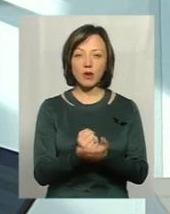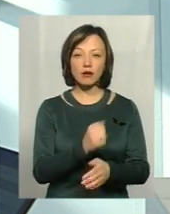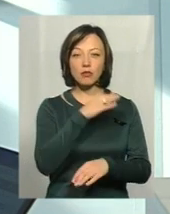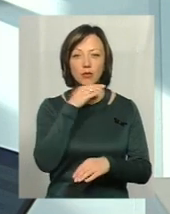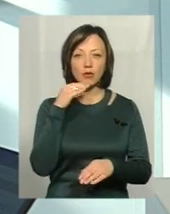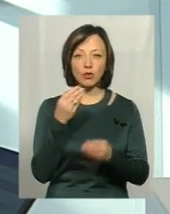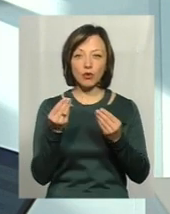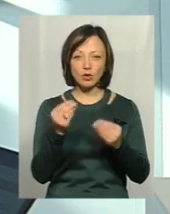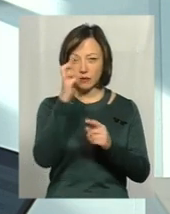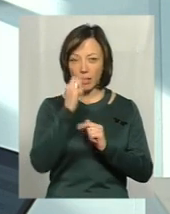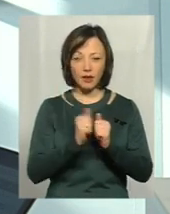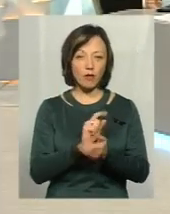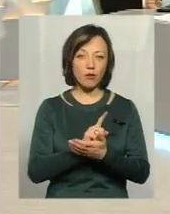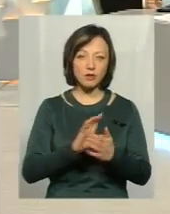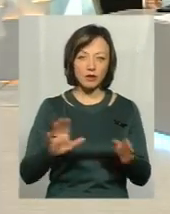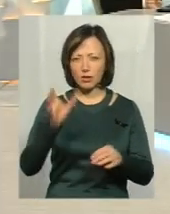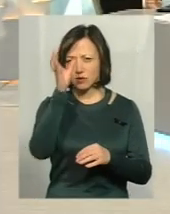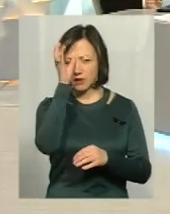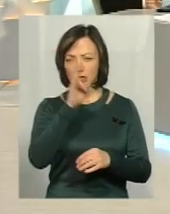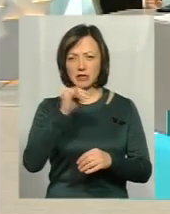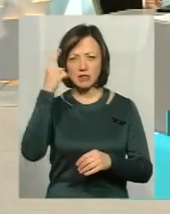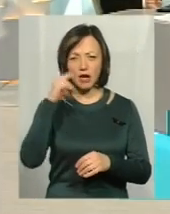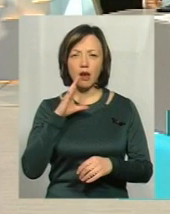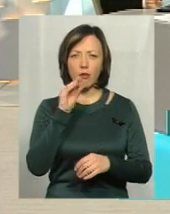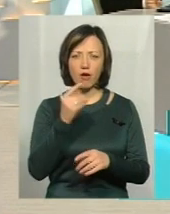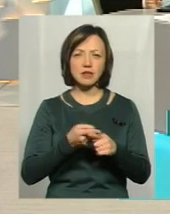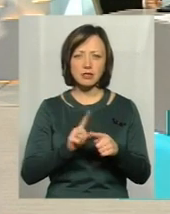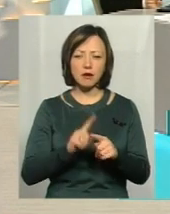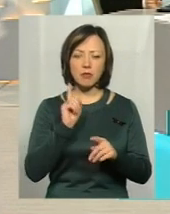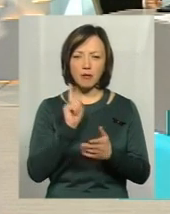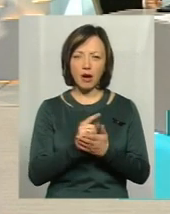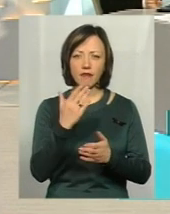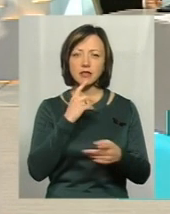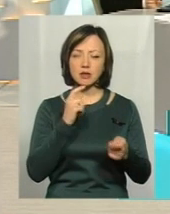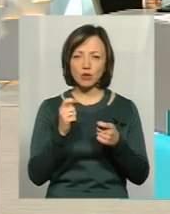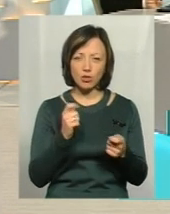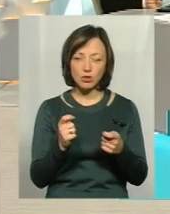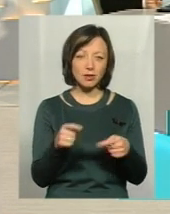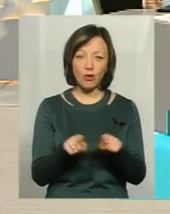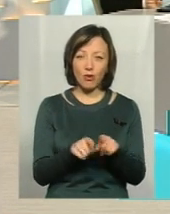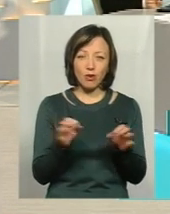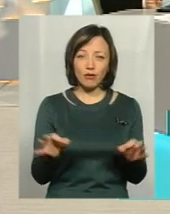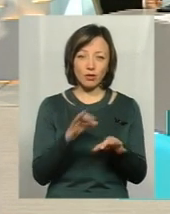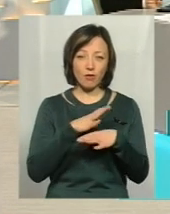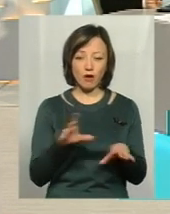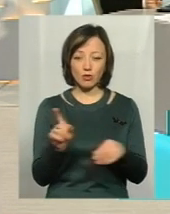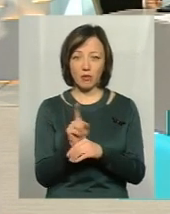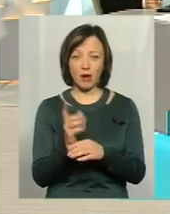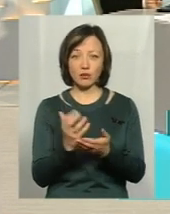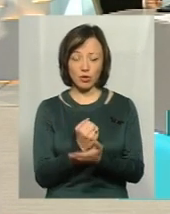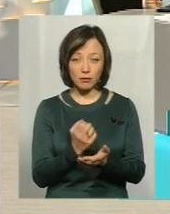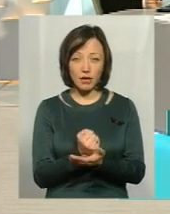грошей в країну, при цьому не обов'язково ні освіта, ні знання мови, це теж має вас насторожити, тому що, ну, такого не буває. Щоб нормально